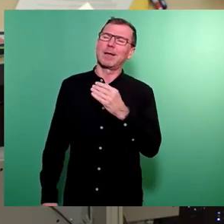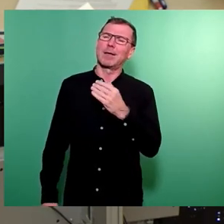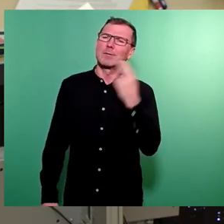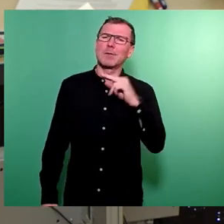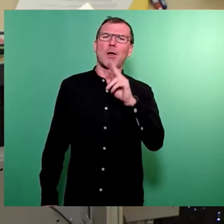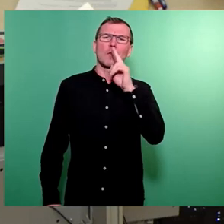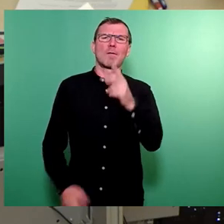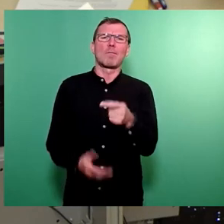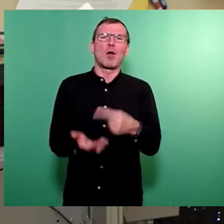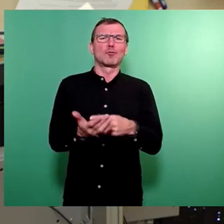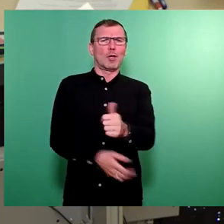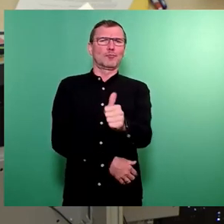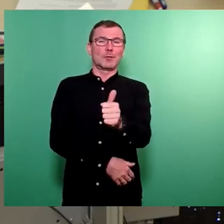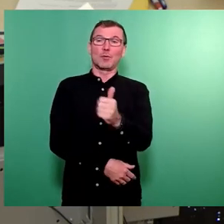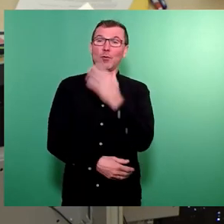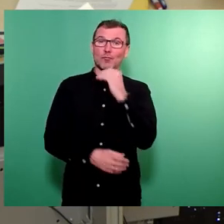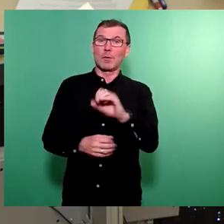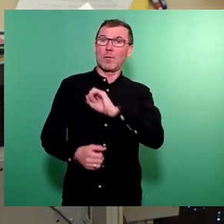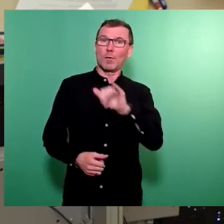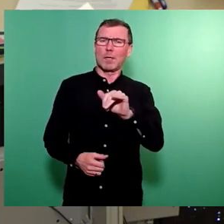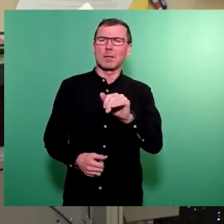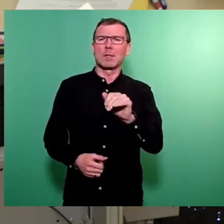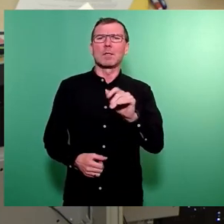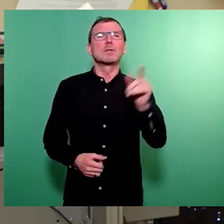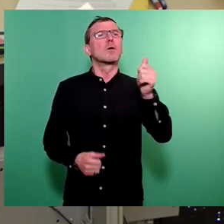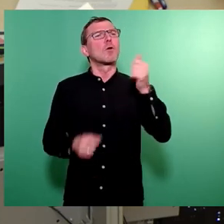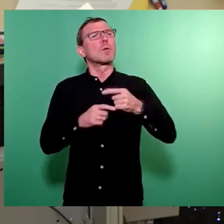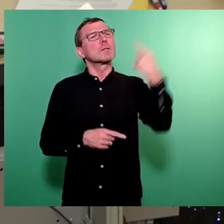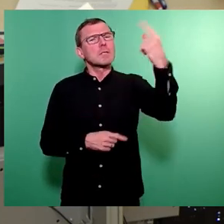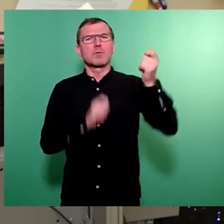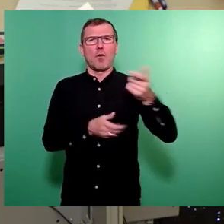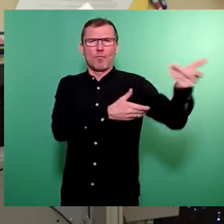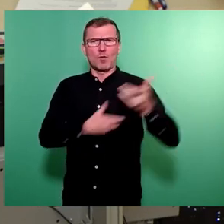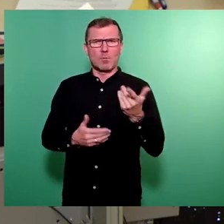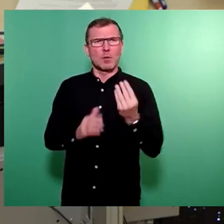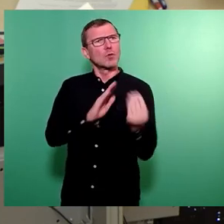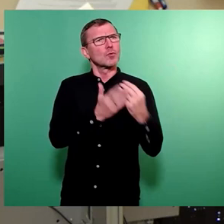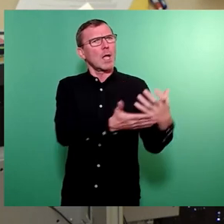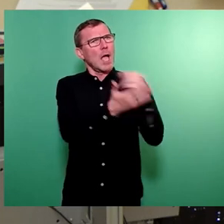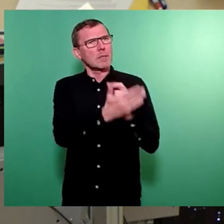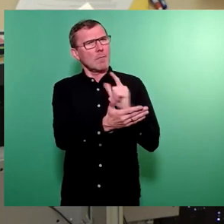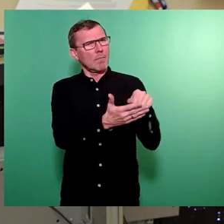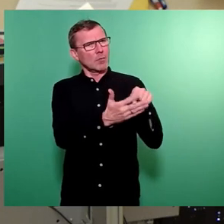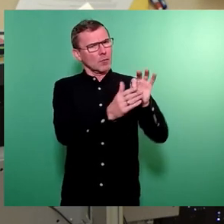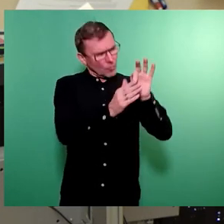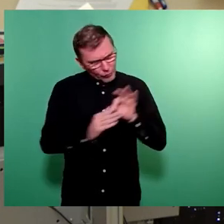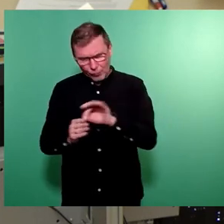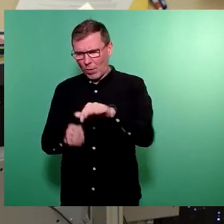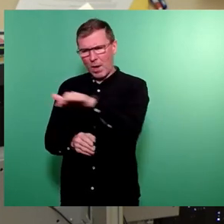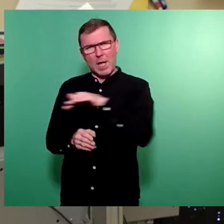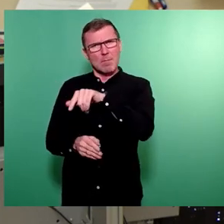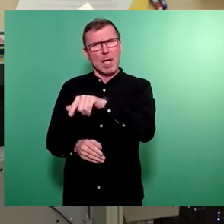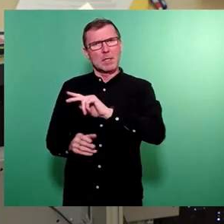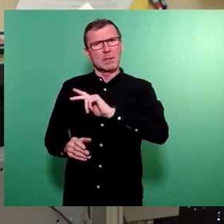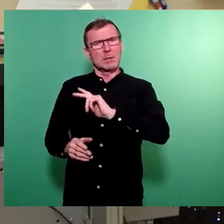Novembersteuerschätzung erhofft, dass der Oberbürgermeister auch selbst einen Vorschlag macht und diese zusätzlichen Einnahmeerwartungen vor allen Dingen in diesem Bereich verwendet, um hier